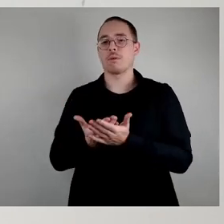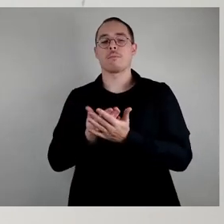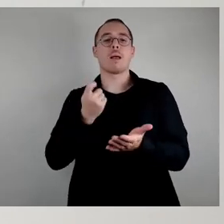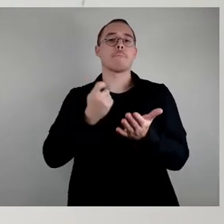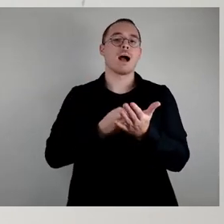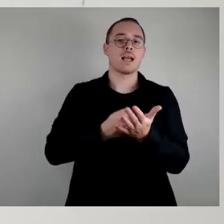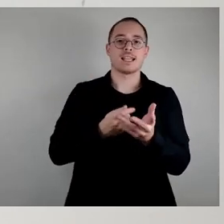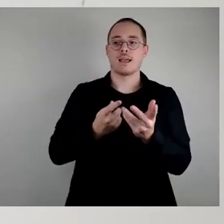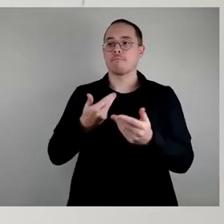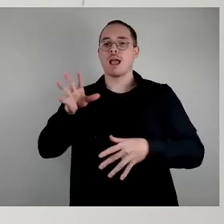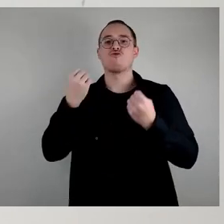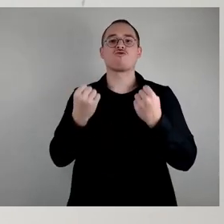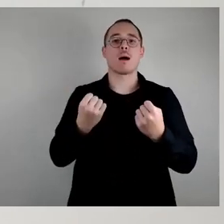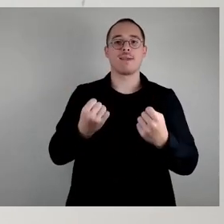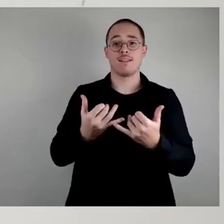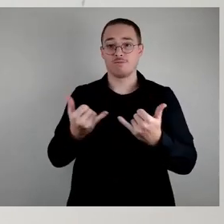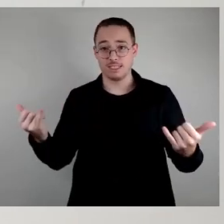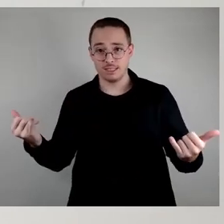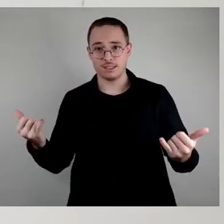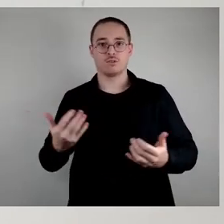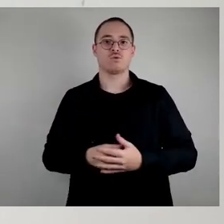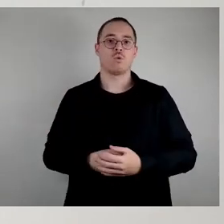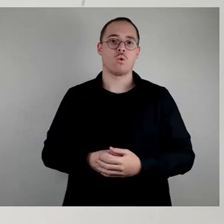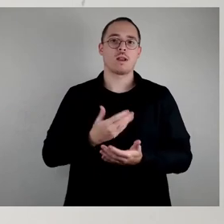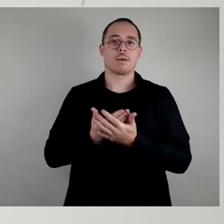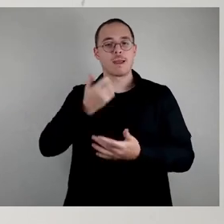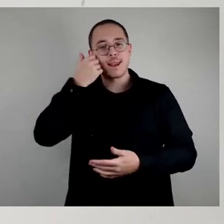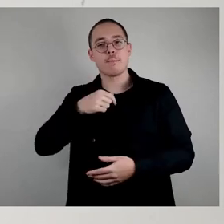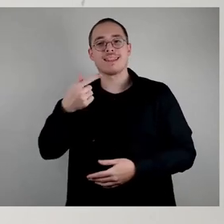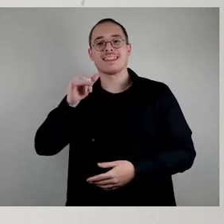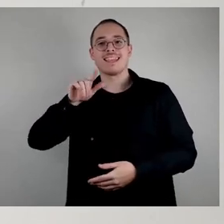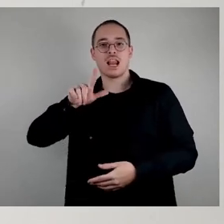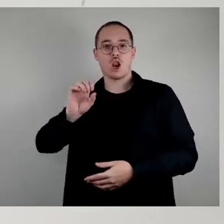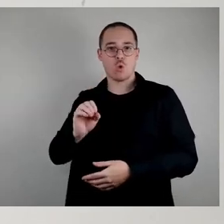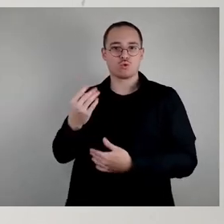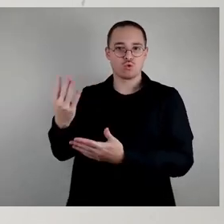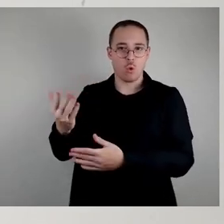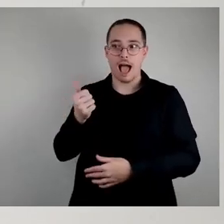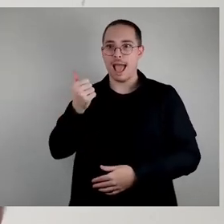wo wir, lieber Thilo, nicht an die Situation kommen, dass hier ein erstes 7 Euro kostet.